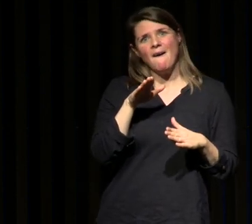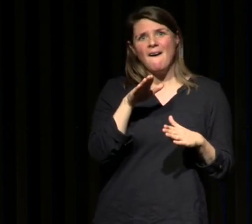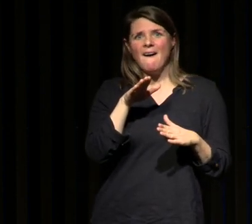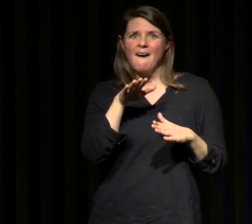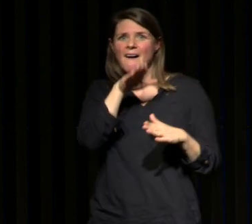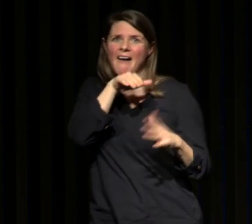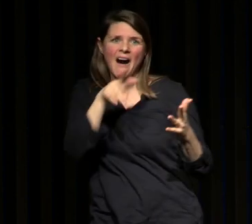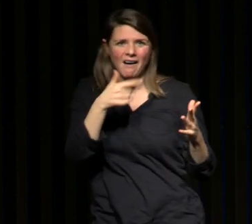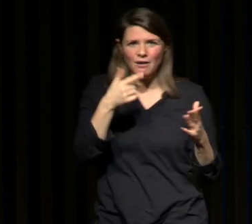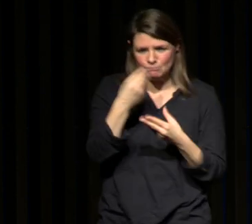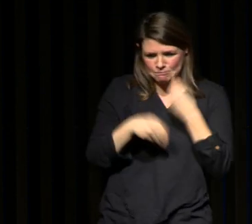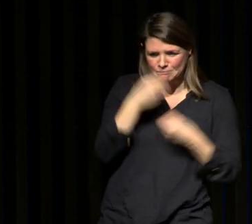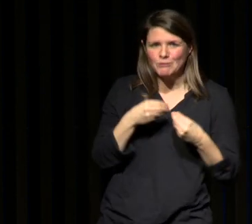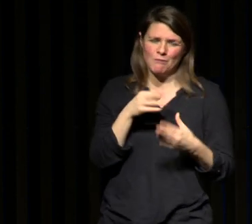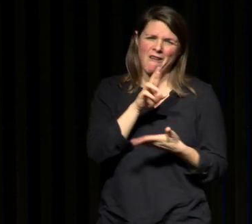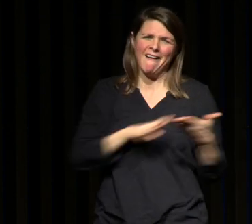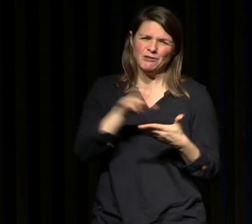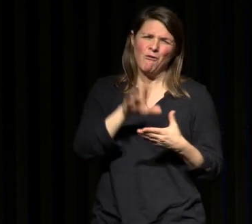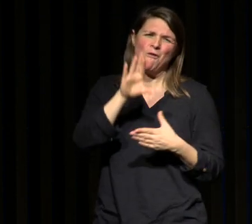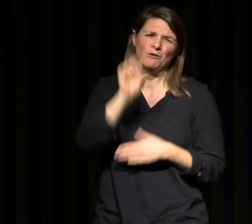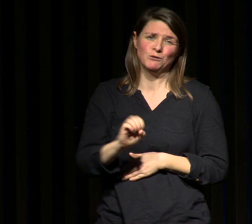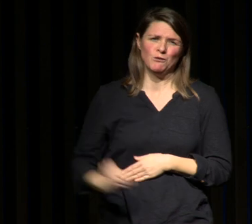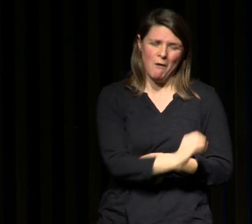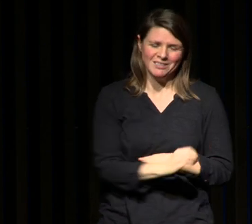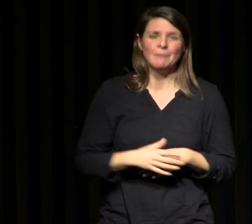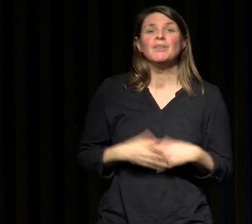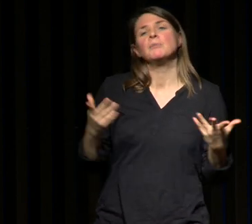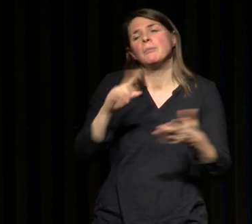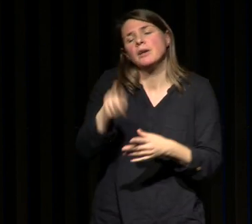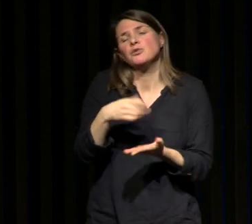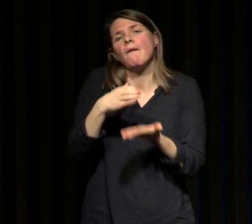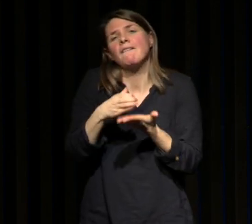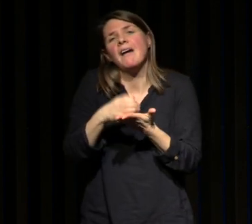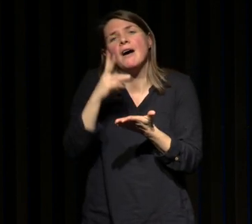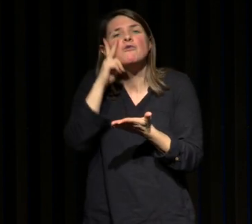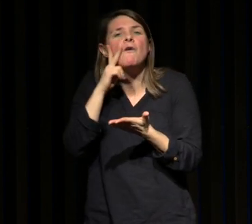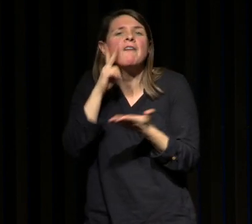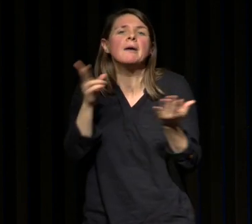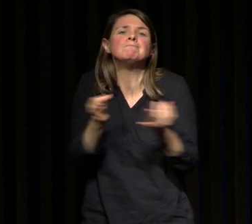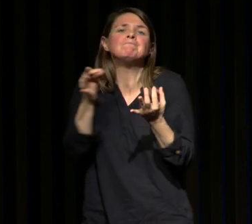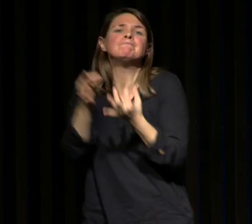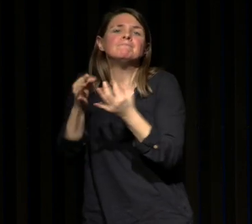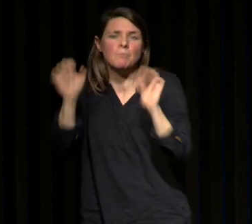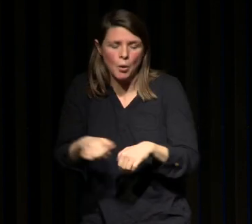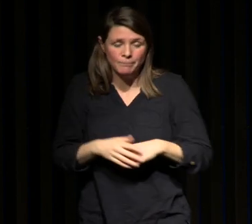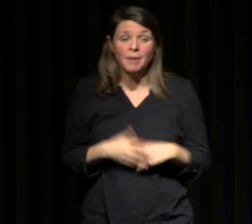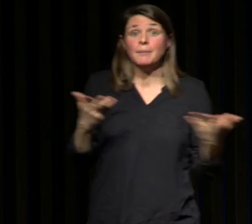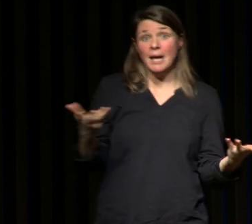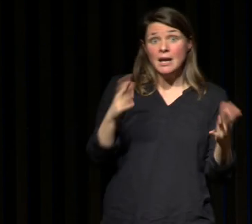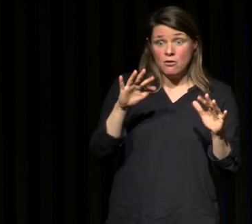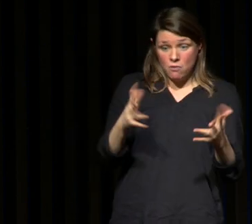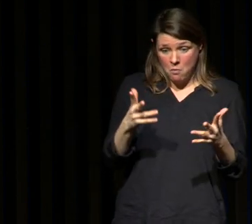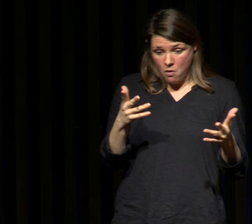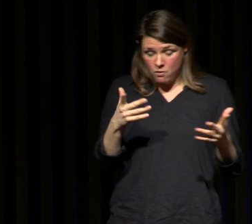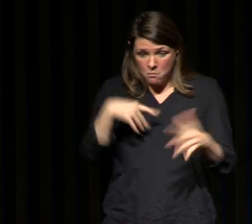région d'où je viens et puis on peut même si on veut avoir droit à un verre de vin mais c'est plutôt de comprendre dans le temps comment est-ce qu'on va